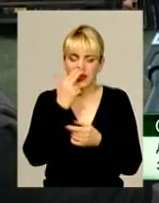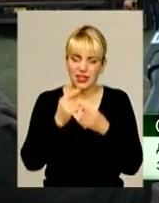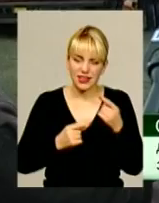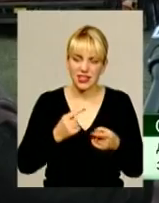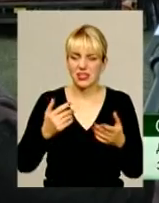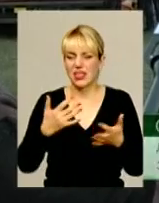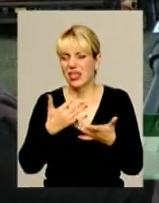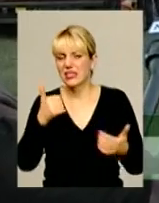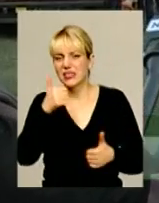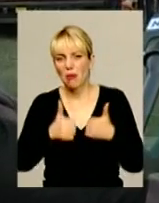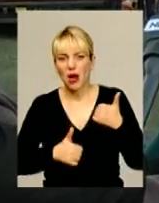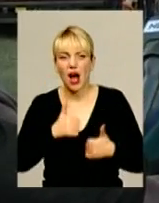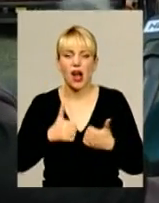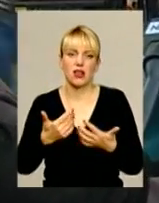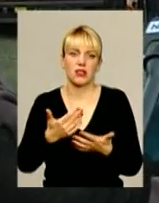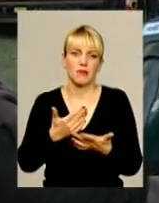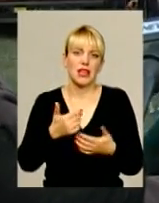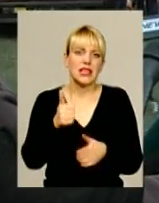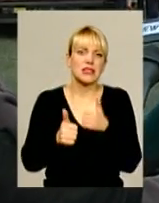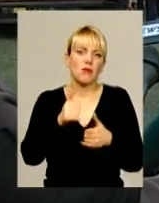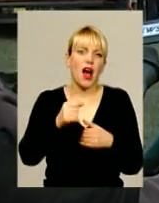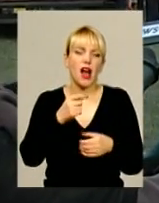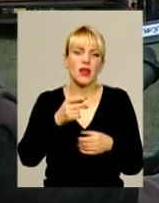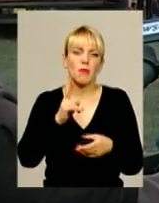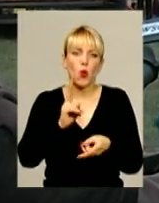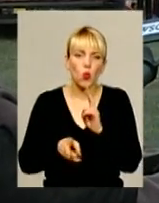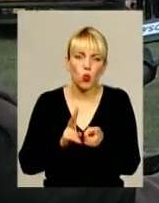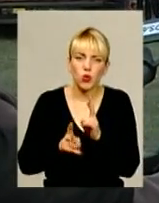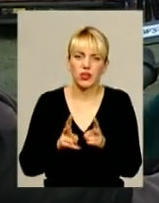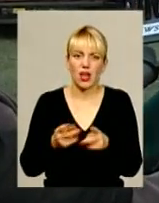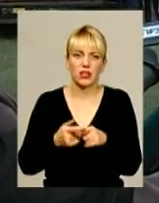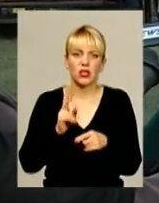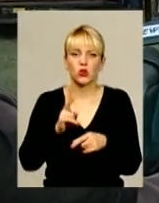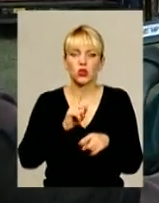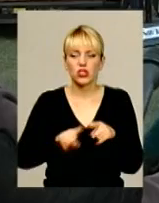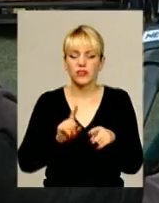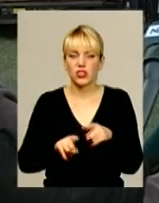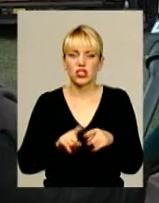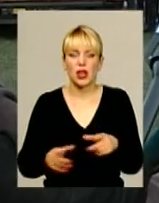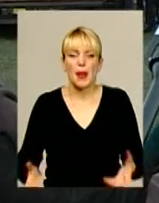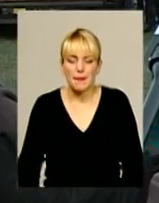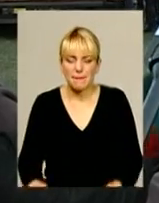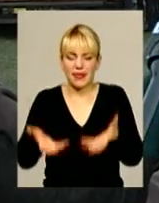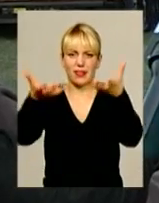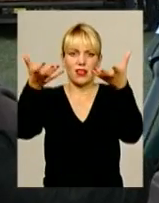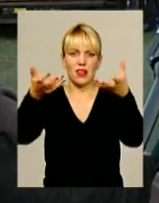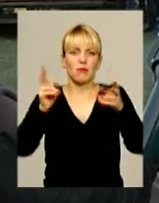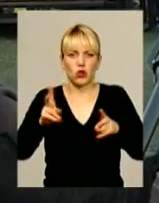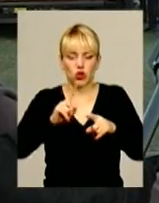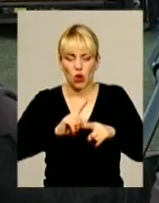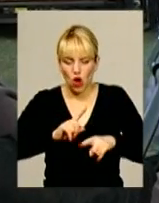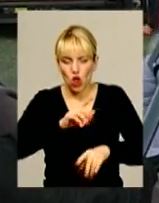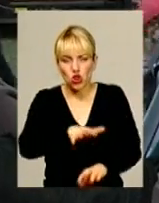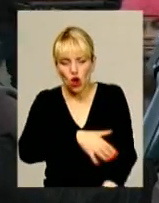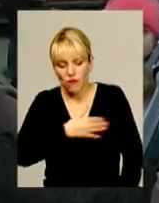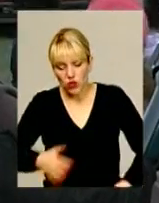різними змаганнями, змаганнями в кулінарії, змаганнями, хто швидше підніме гарбуз, довше його прокатає.